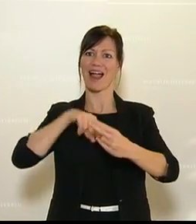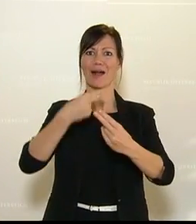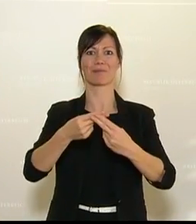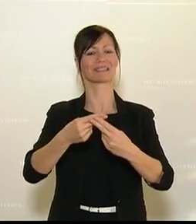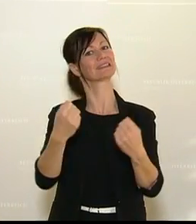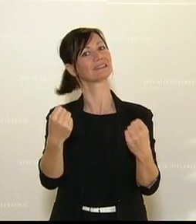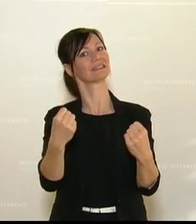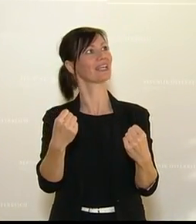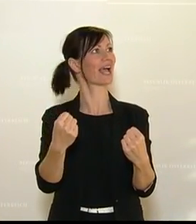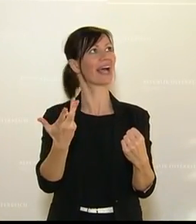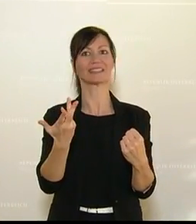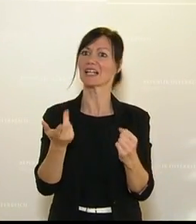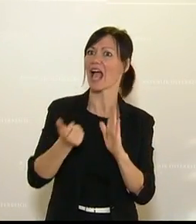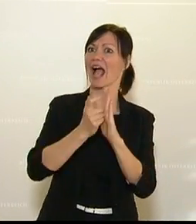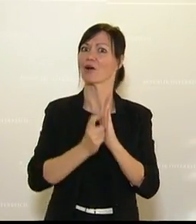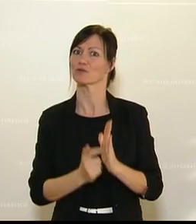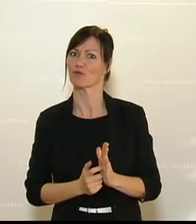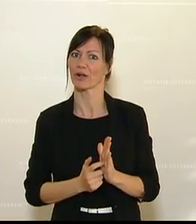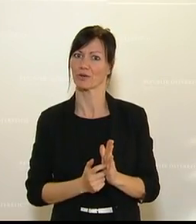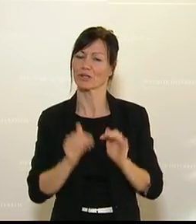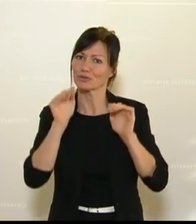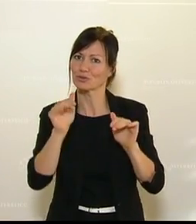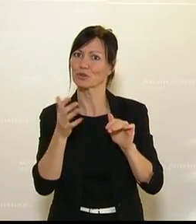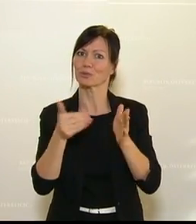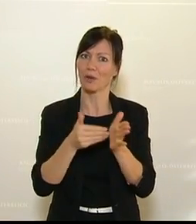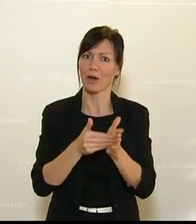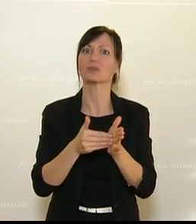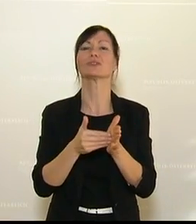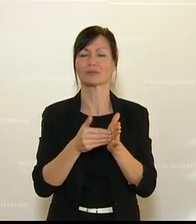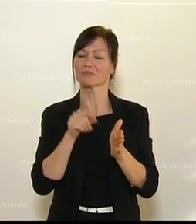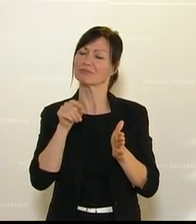bewältigen zu können. Ich bitte Sie alle um Ihre Unterstützung dafür.